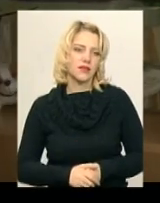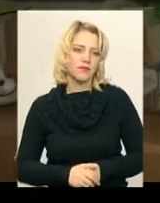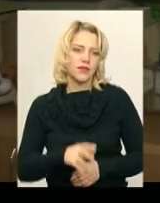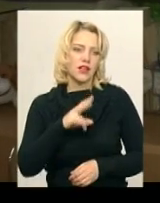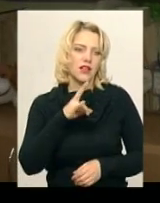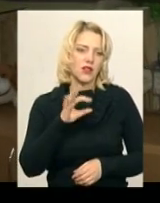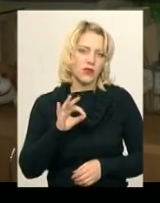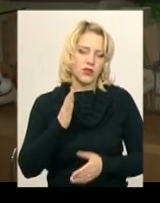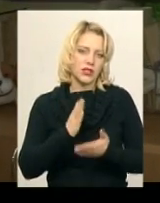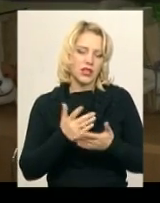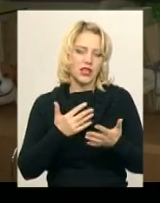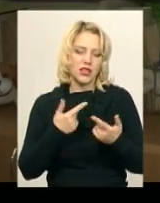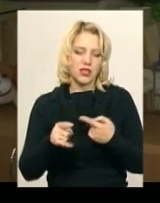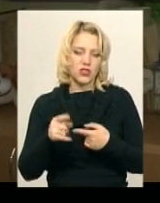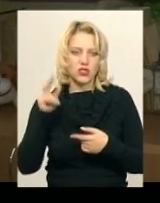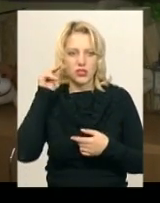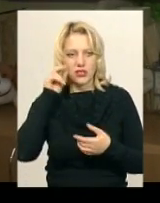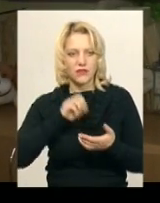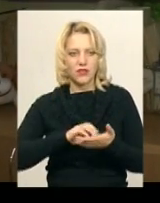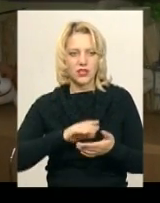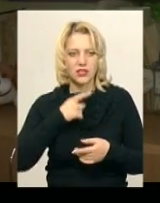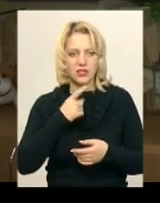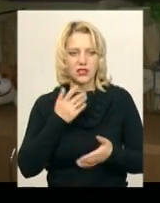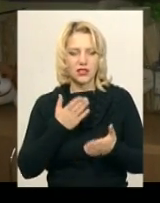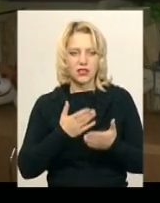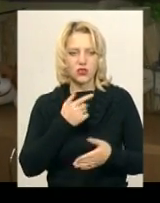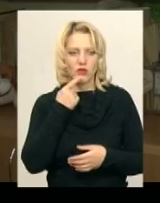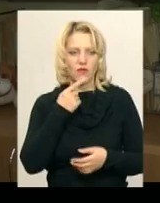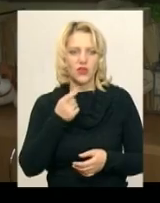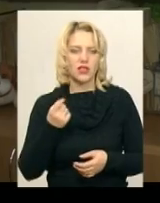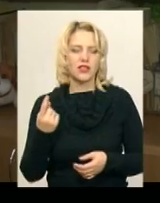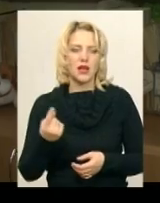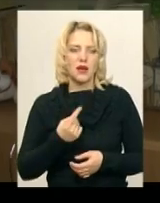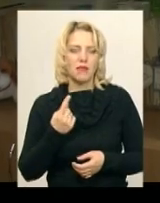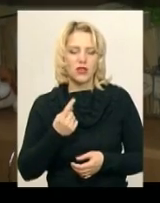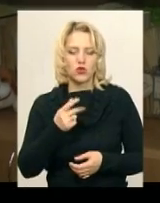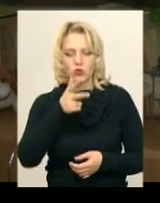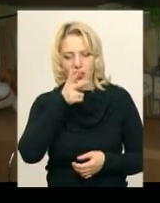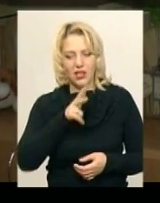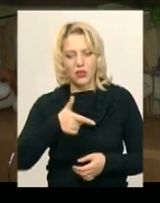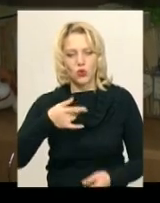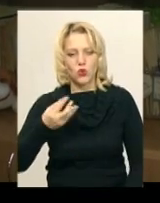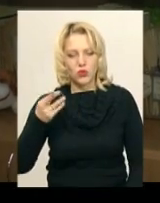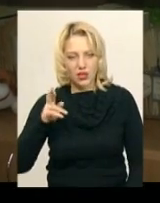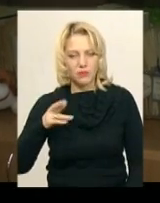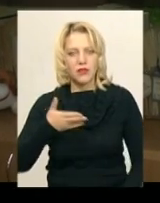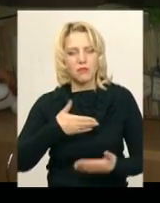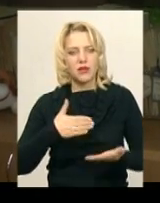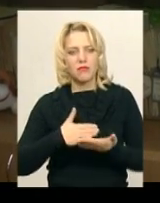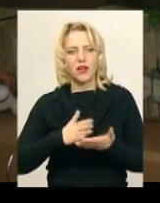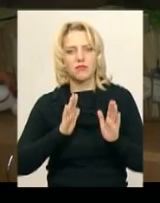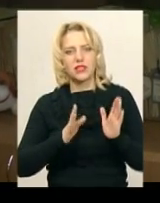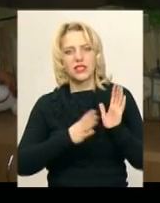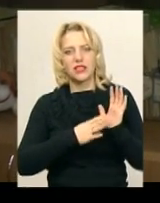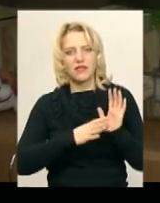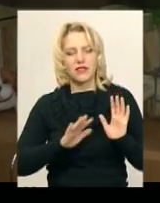я ще інші цифри можу вам навести. Якщо взяти першу ДК до грудня, то ми маємо всього 9